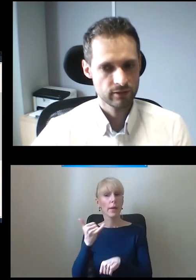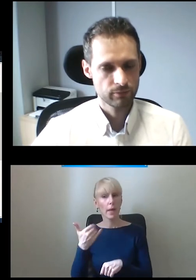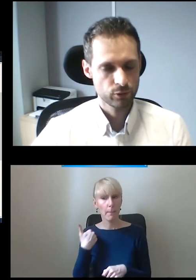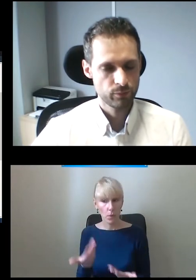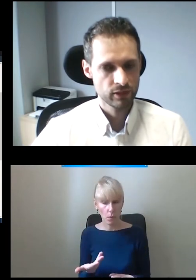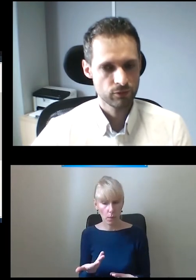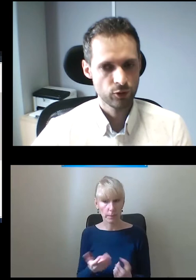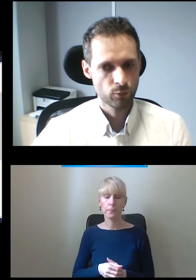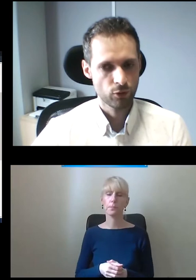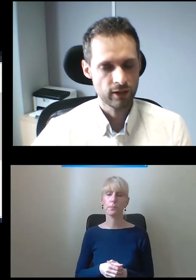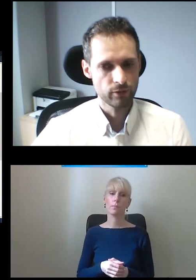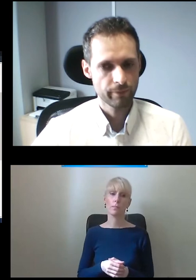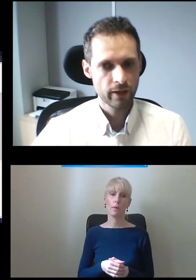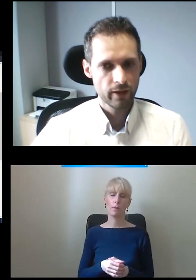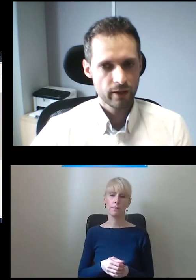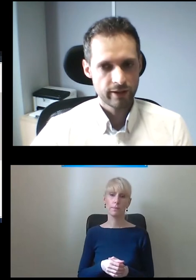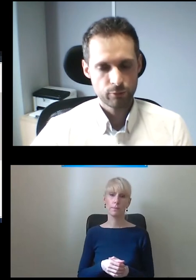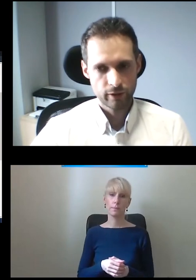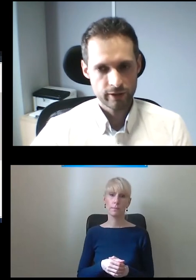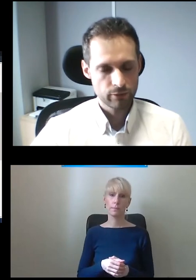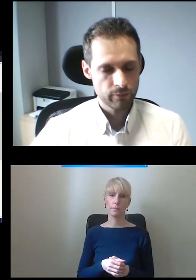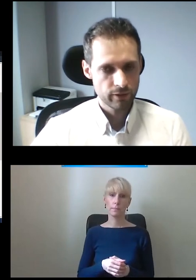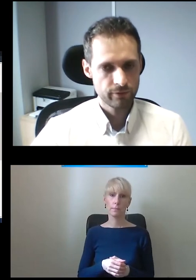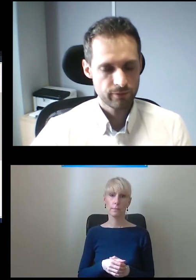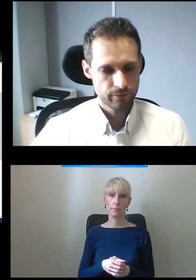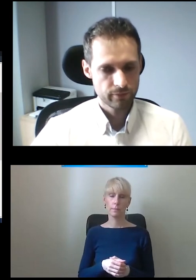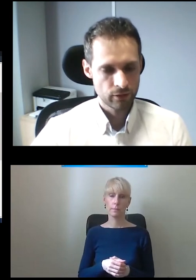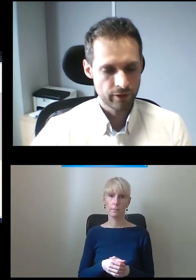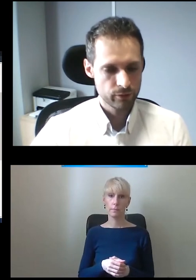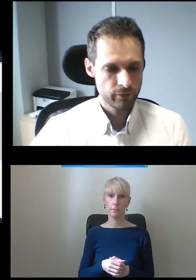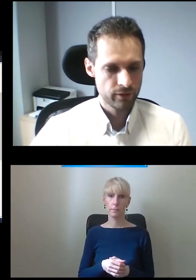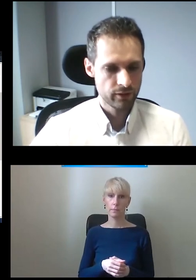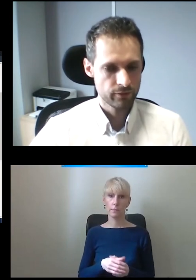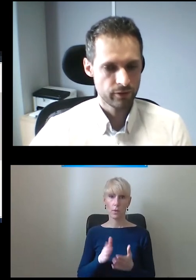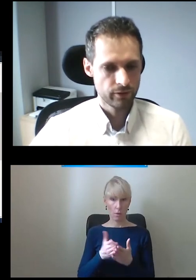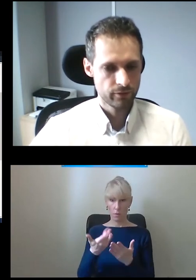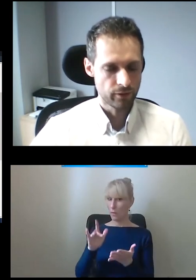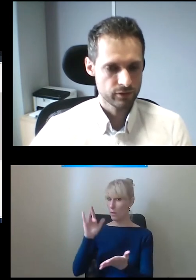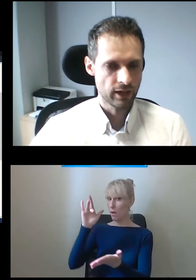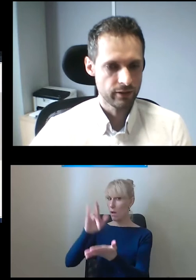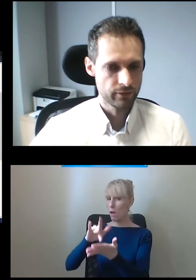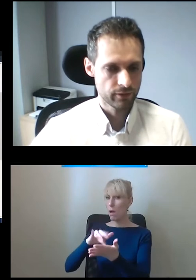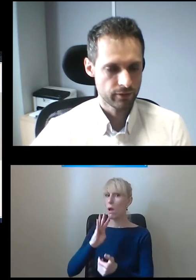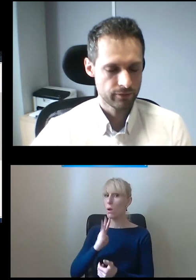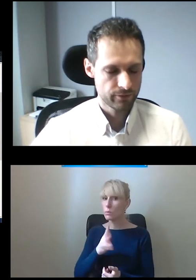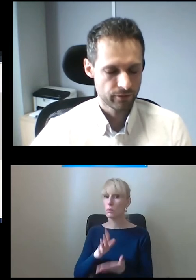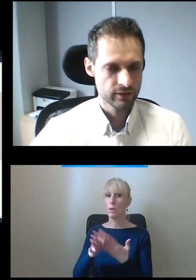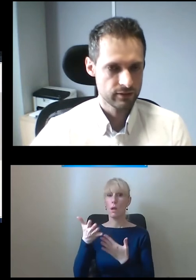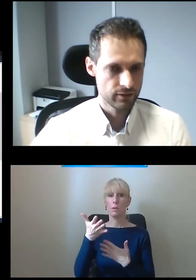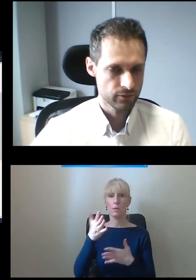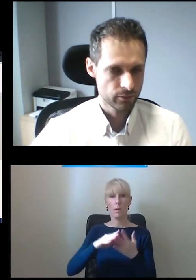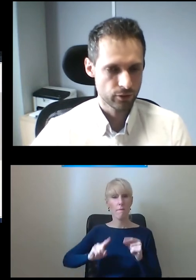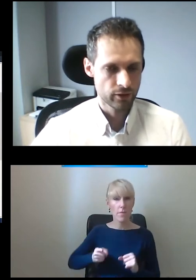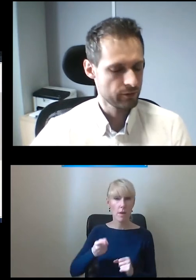podpisać z tą firmą lokalną. Tak jak mówię, instalowaliśmy windy w Australii, w